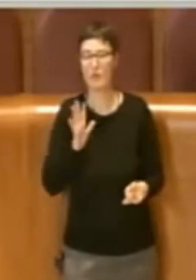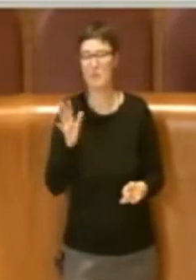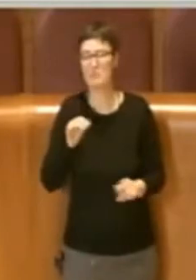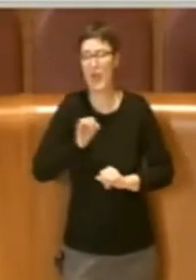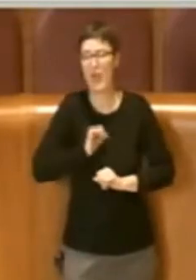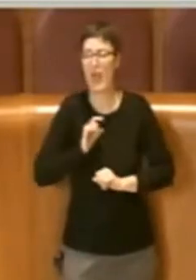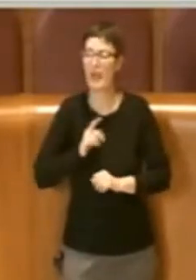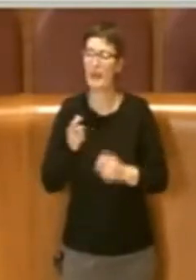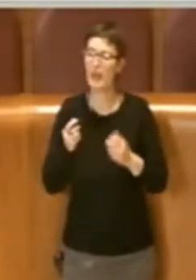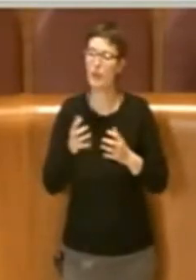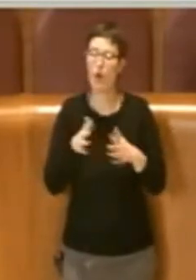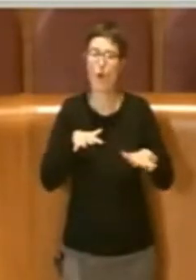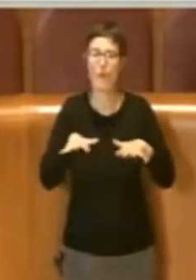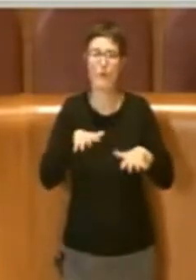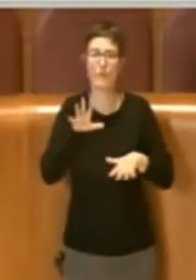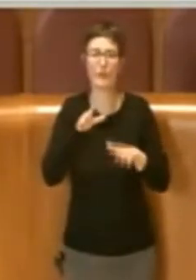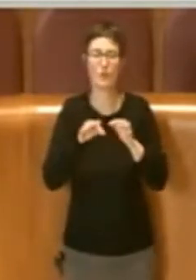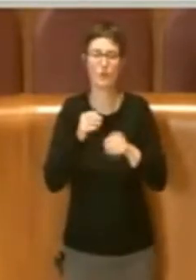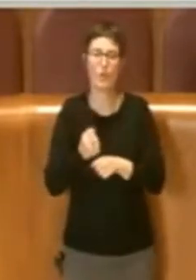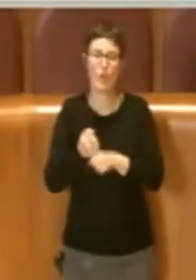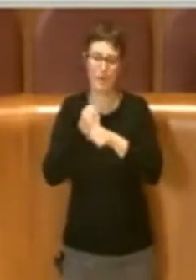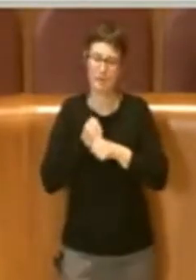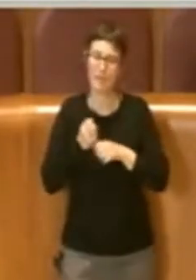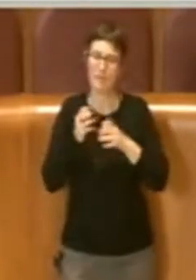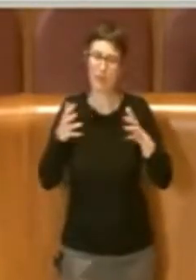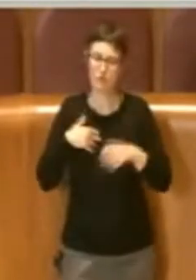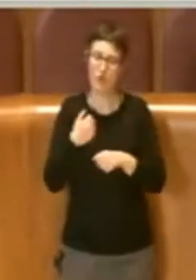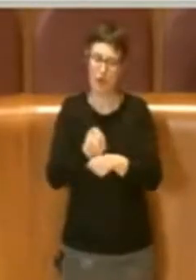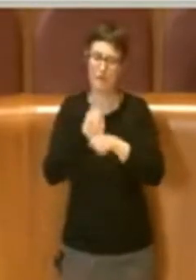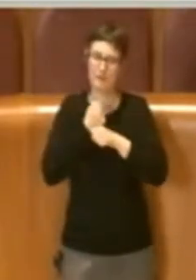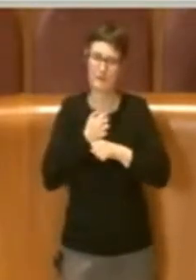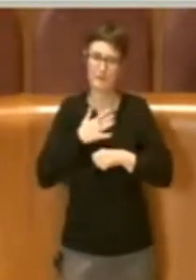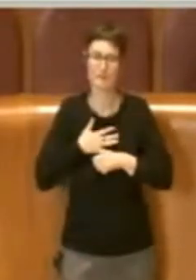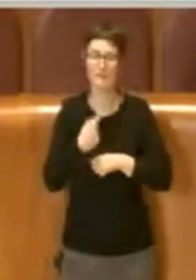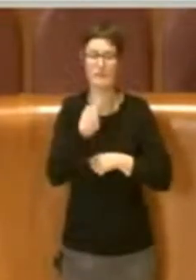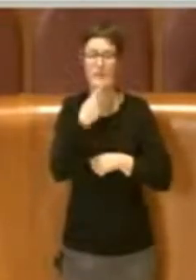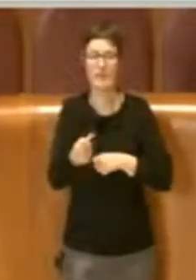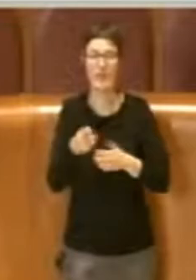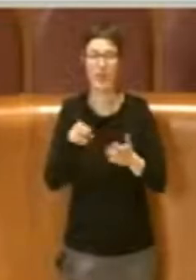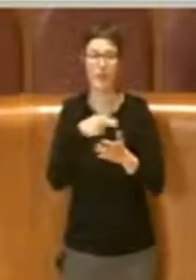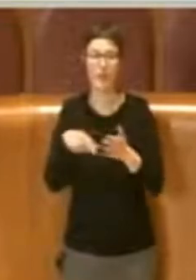5 Stelle dichiarando il voto favorevole a questa delibera. Grazie.